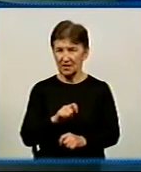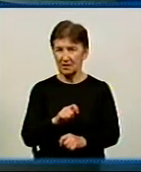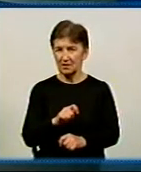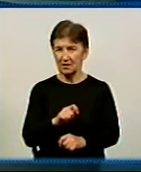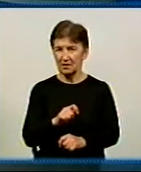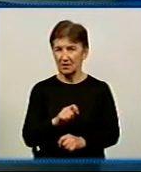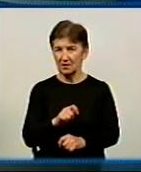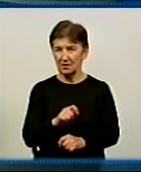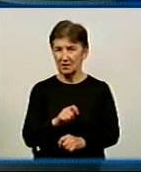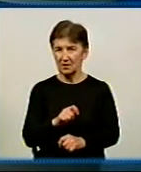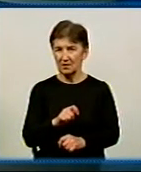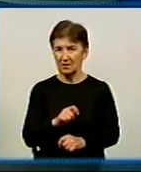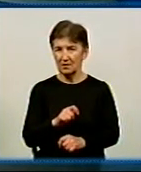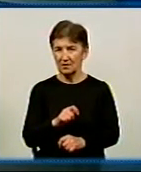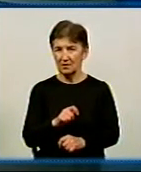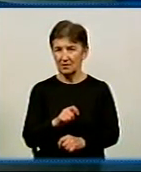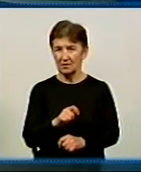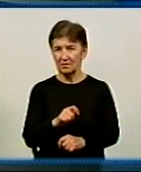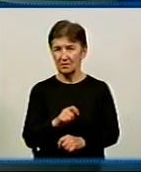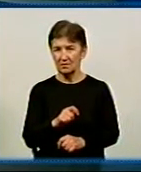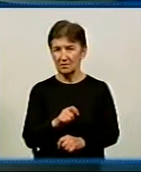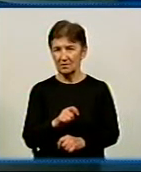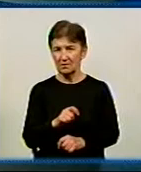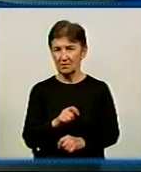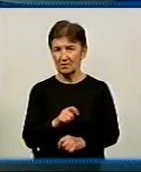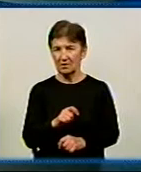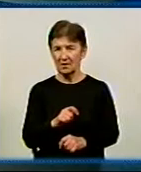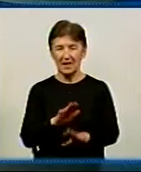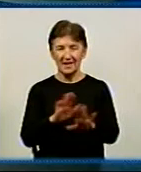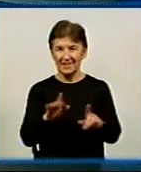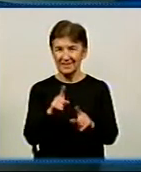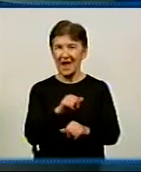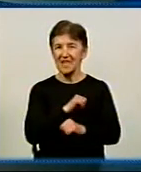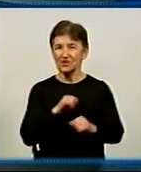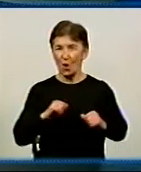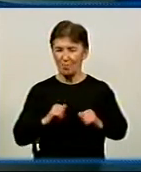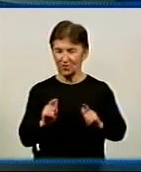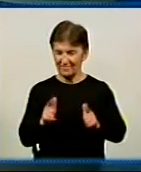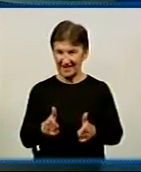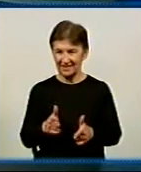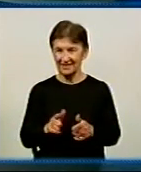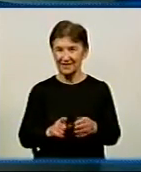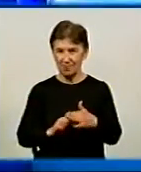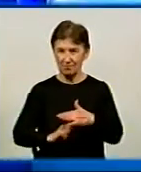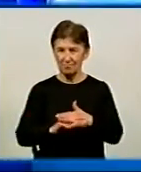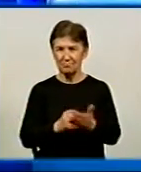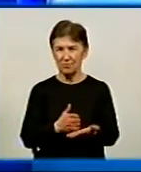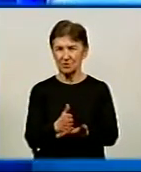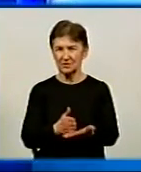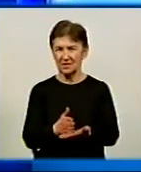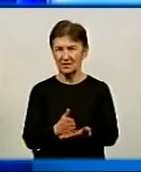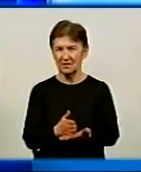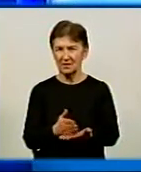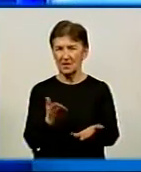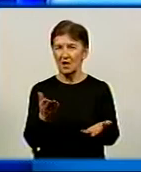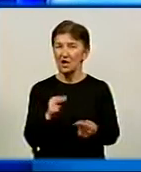сподіваюся на добровільних засадах. Звичайно. Католанство має бути, Ні-ні-ні. Добре, добре. Молотовній сніданки. Так, так. А чи всі